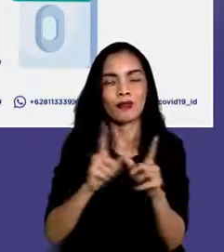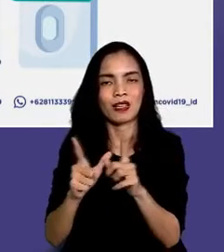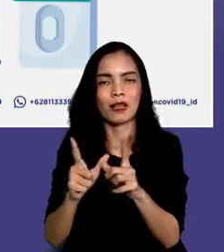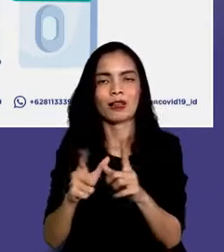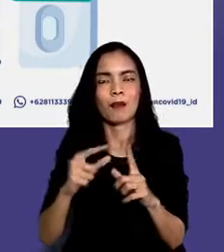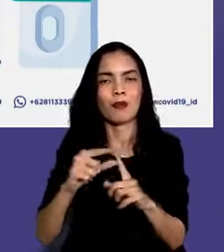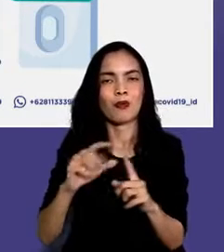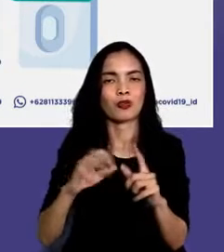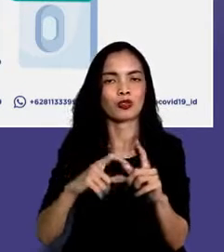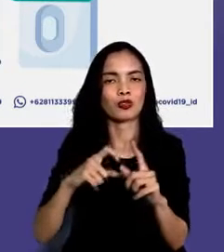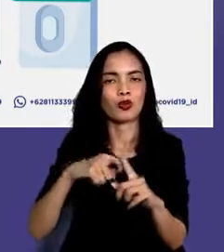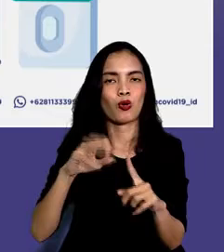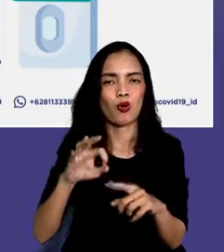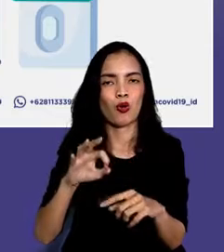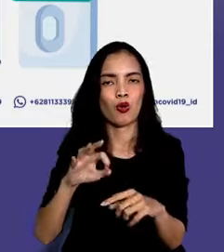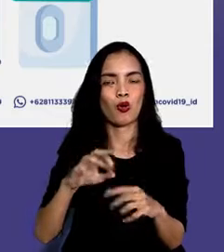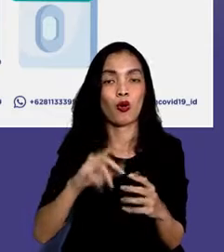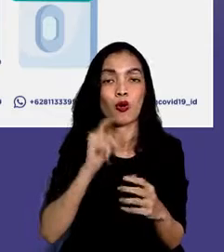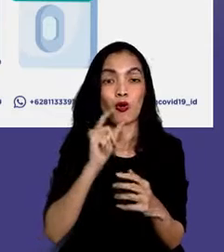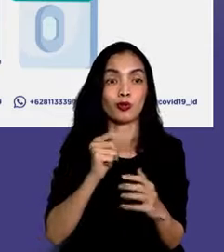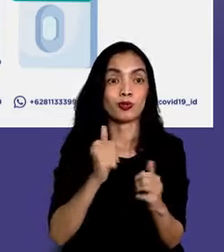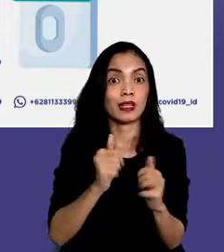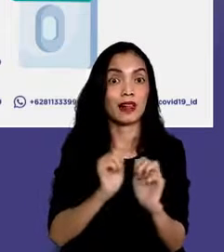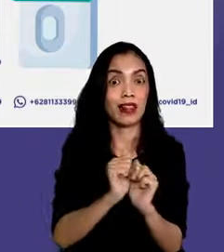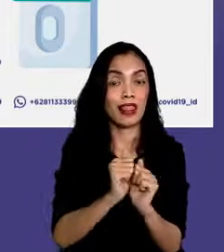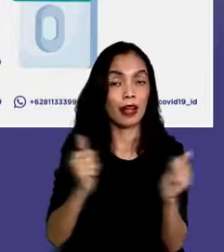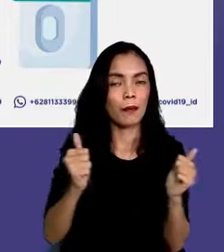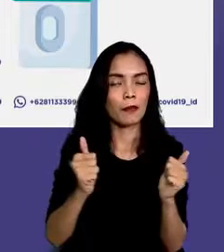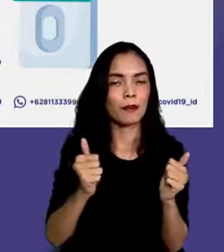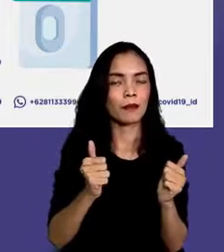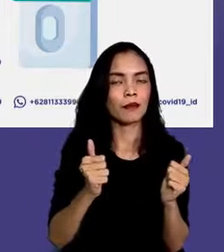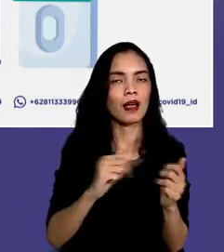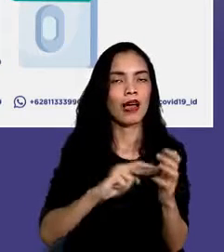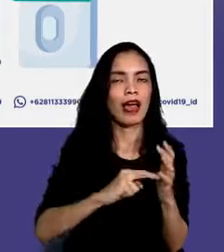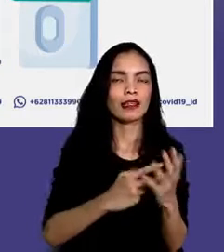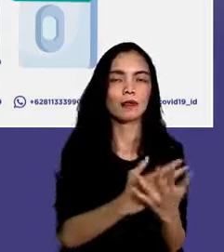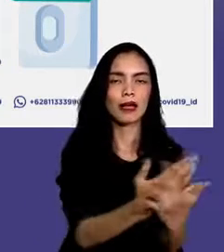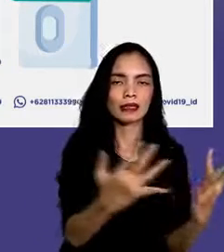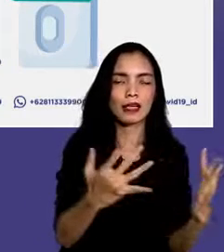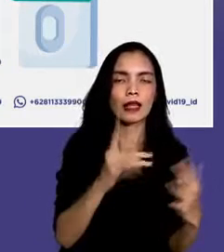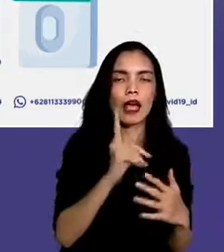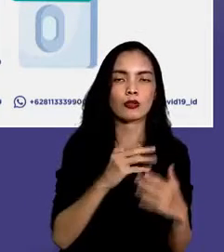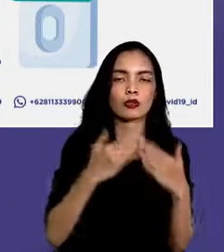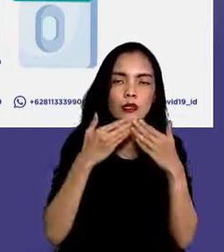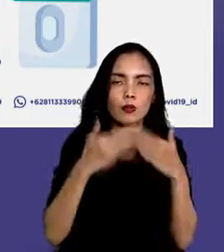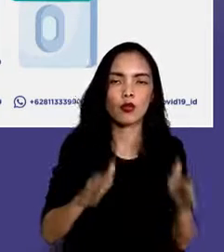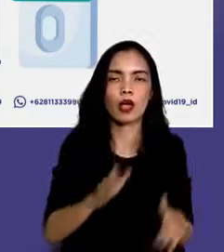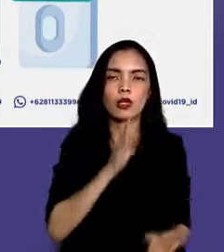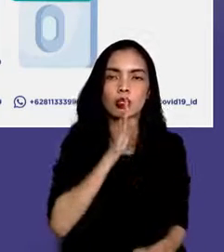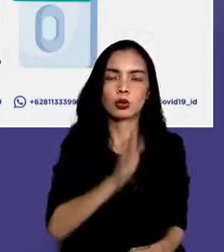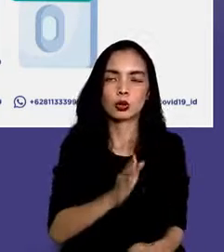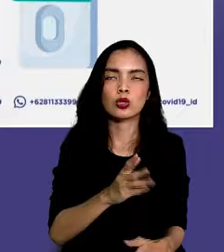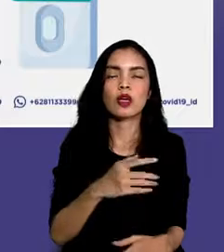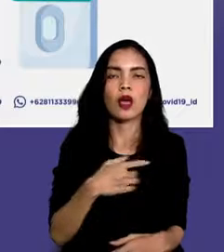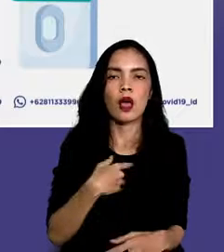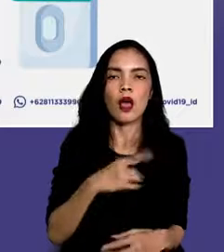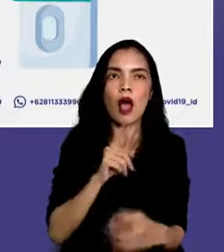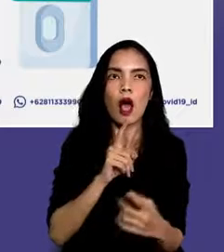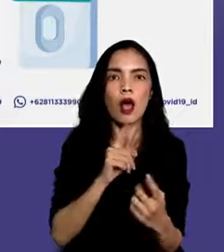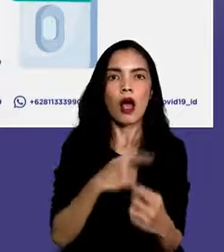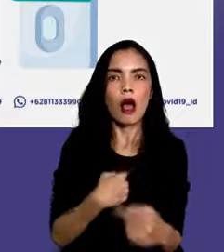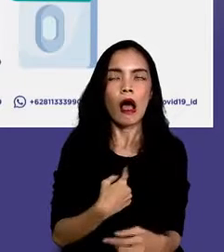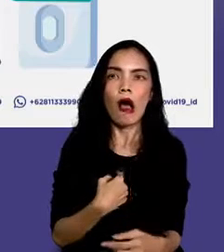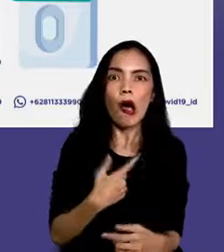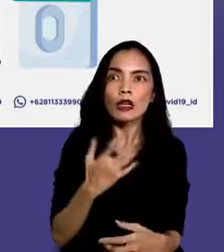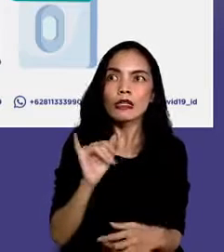untuk melengkapi semua masyarakat sudah seharusnya bersikap jujur dan suportif berpartisipasi menjalani upaya